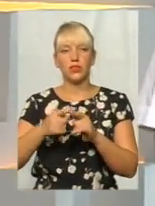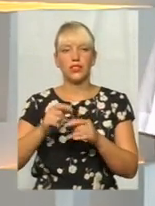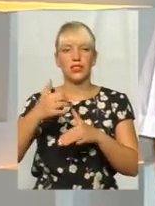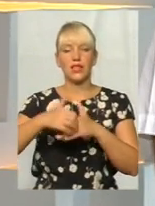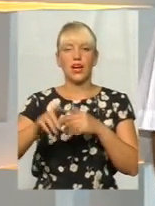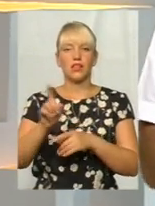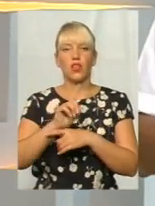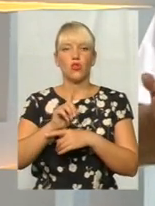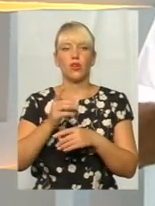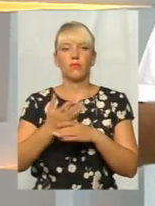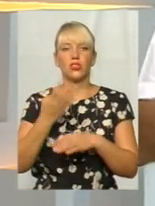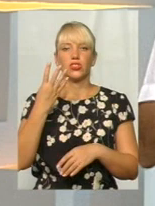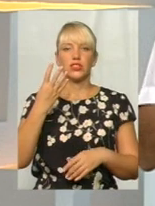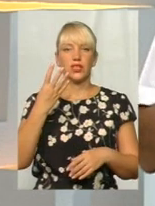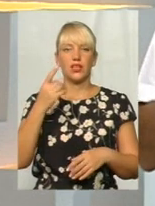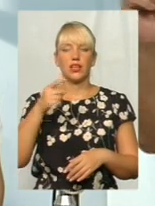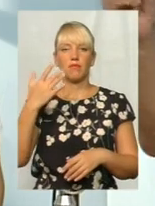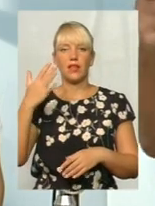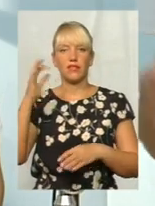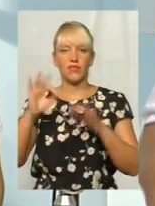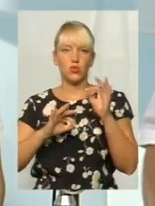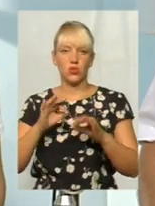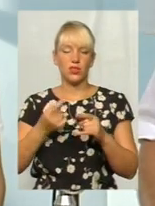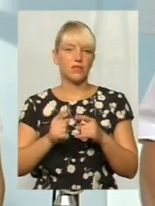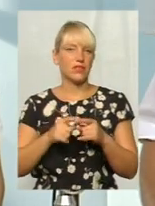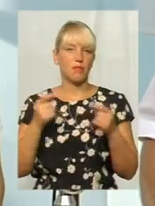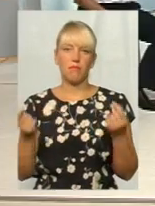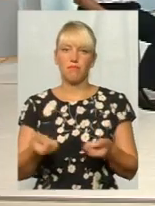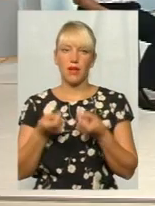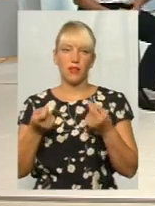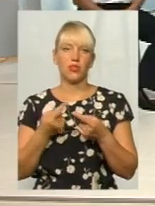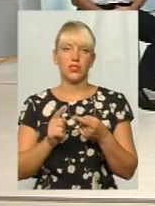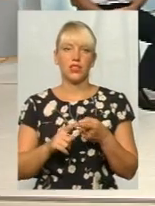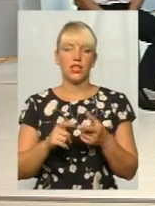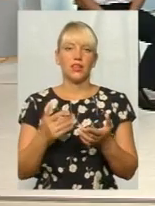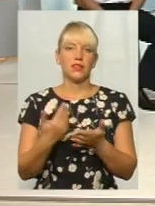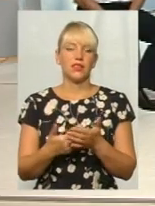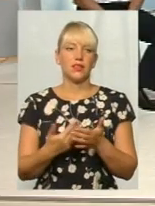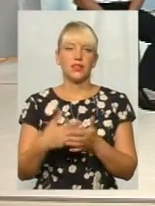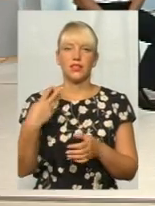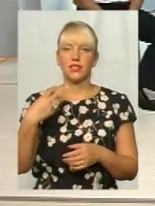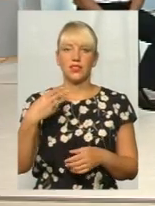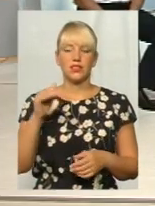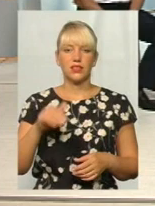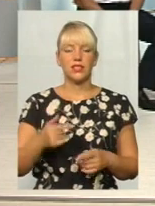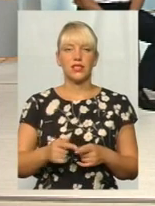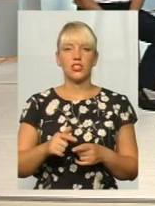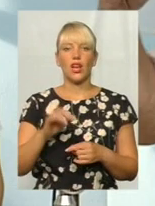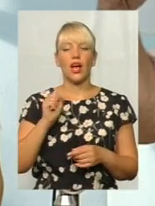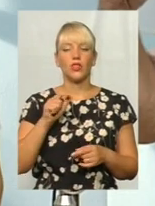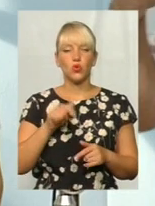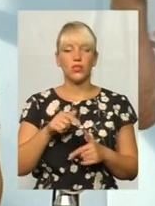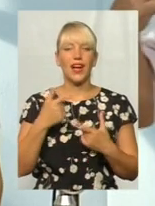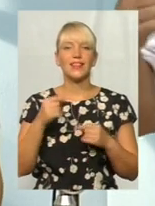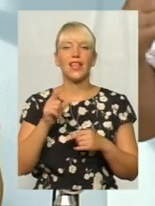біля 4-5 відсотків. дуже мало. Це десь реально там якихось 30 тут цифра така. Де ті?